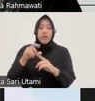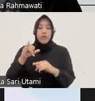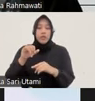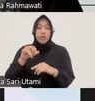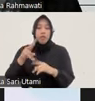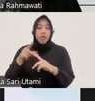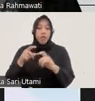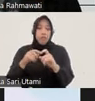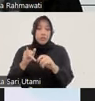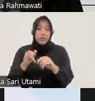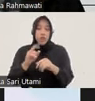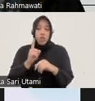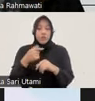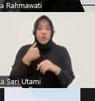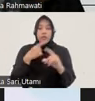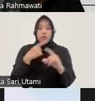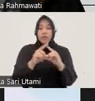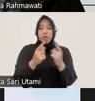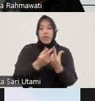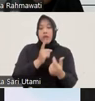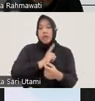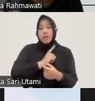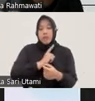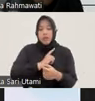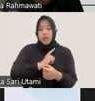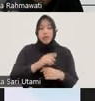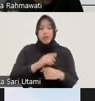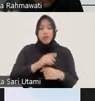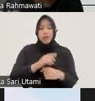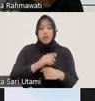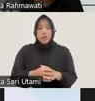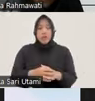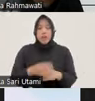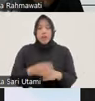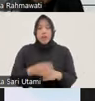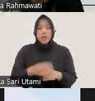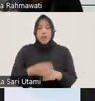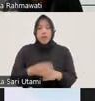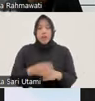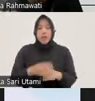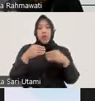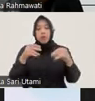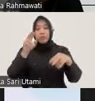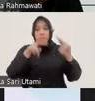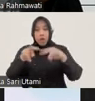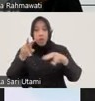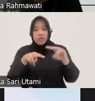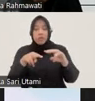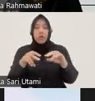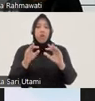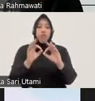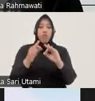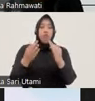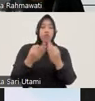tapi harus ada lembaga independen yang bisa menjamin bagaimana menguasai kualitas dan untuk menyediakan forum bagi pencari